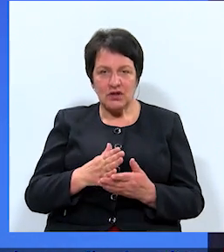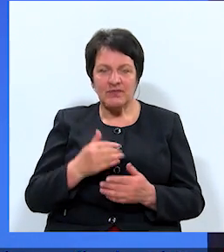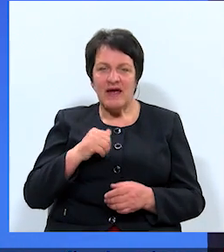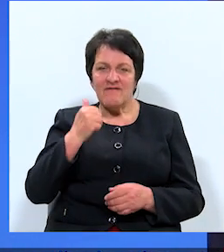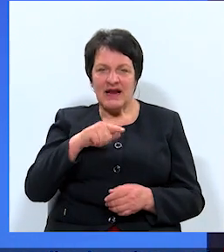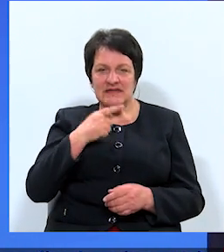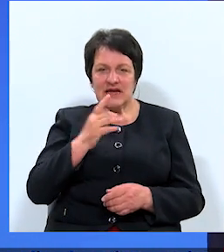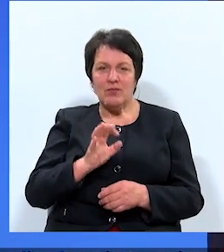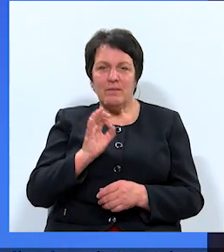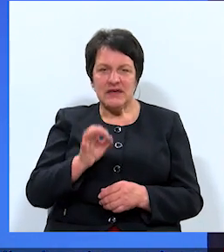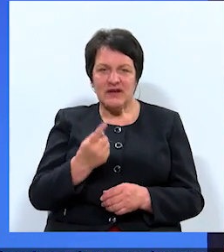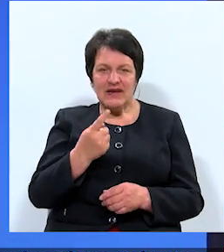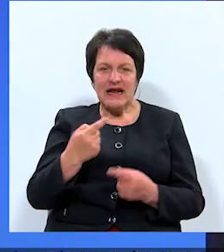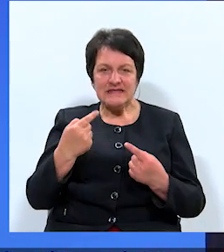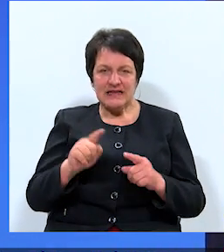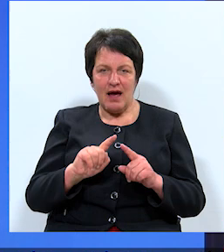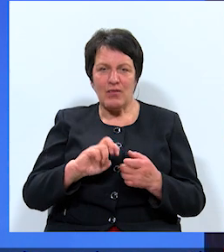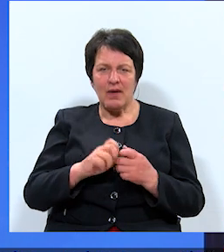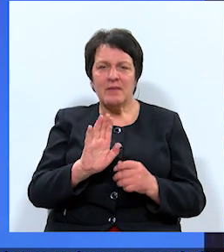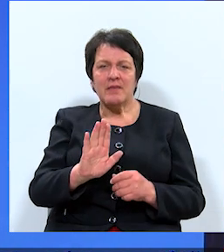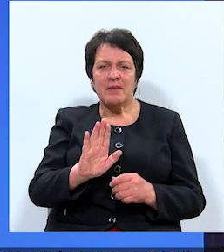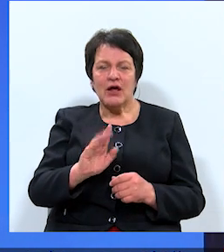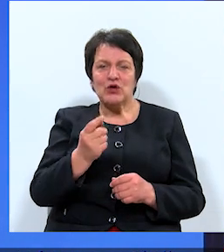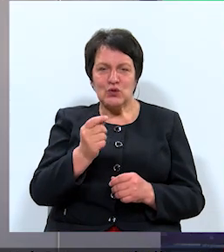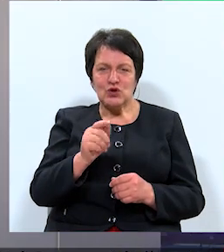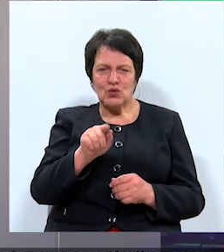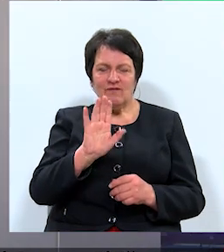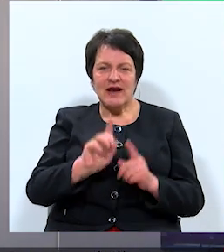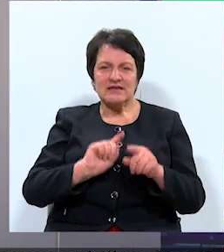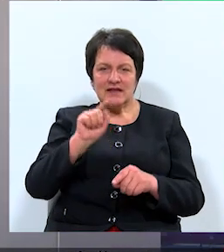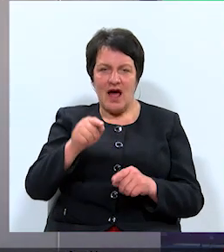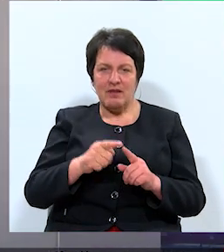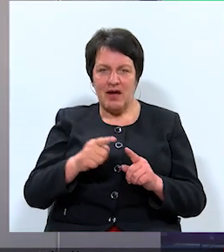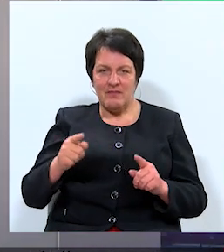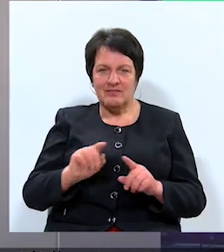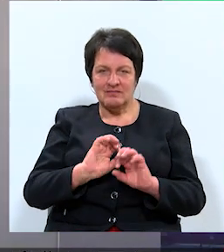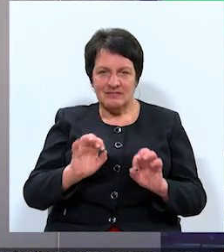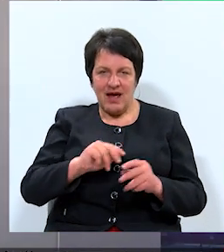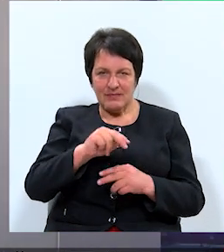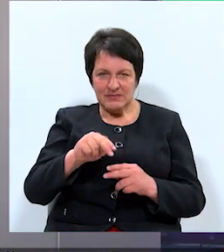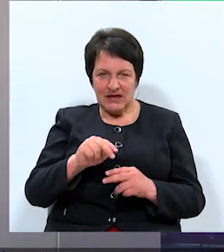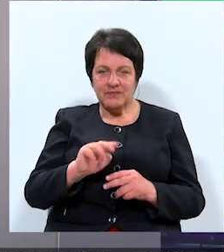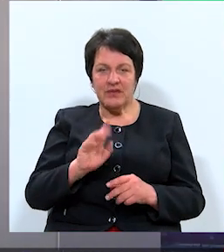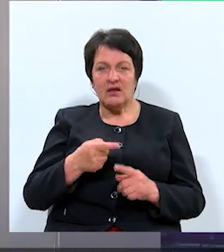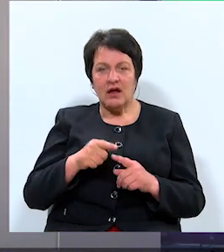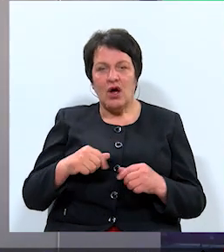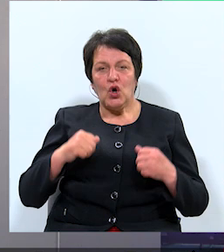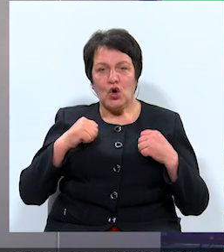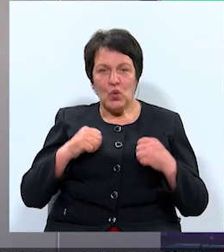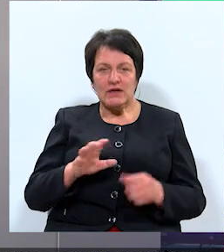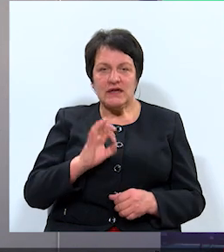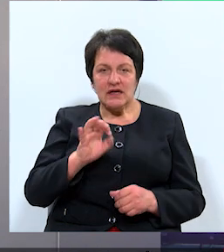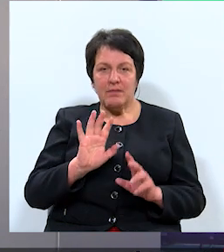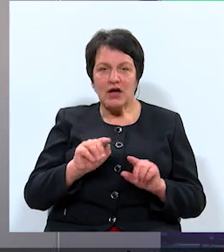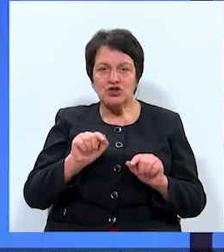pieskarties, ja var vienai citai problēmai. Tu vienas būs iespēja apspriest nākamajā. Skaidrs, labi. Tikai par iepriekšējiem. Tā kā, godīgi sakot